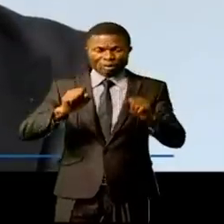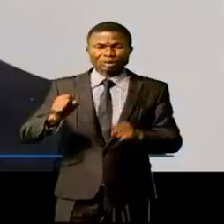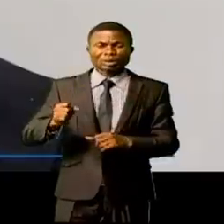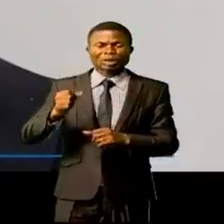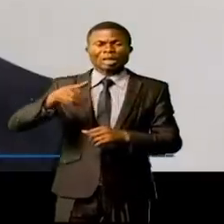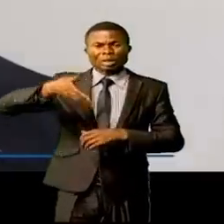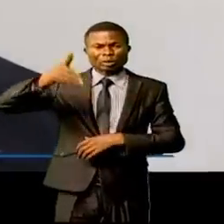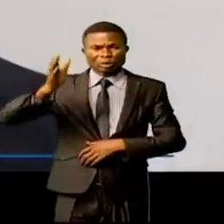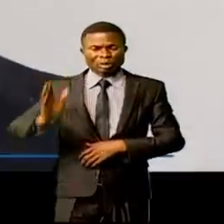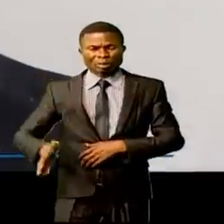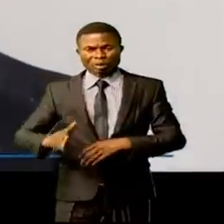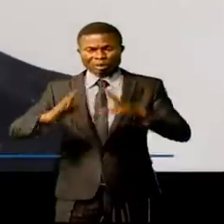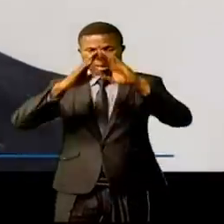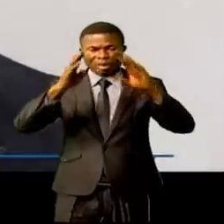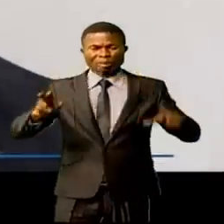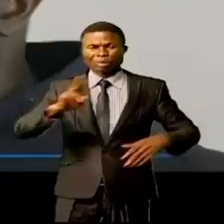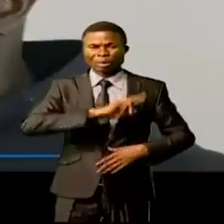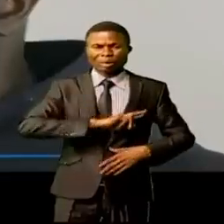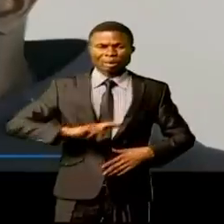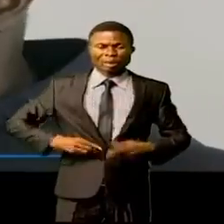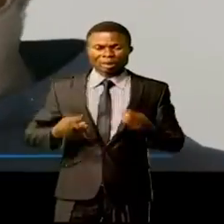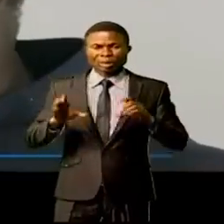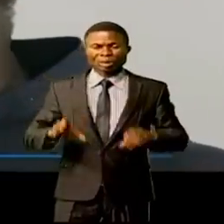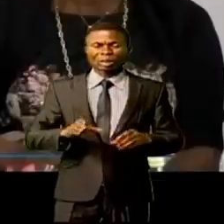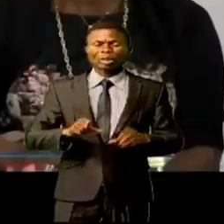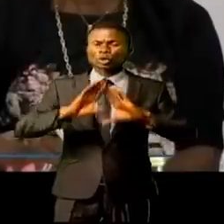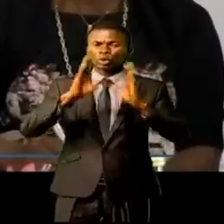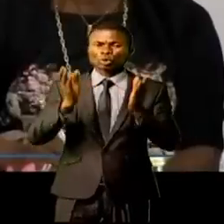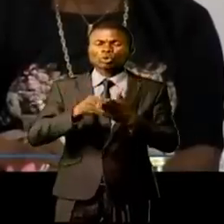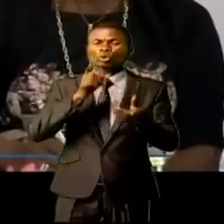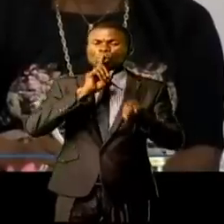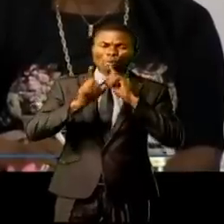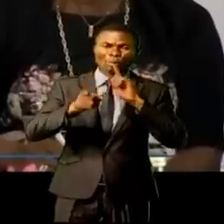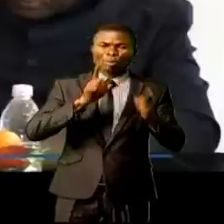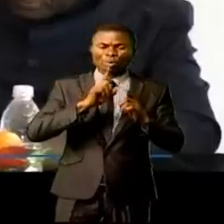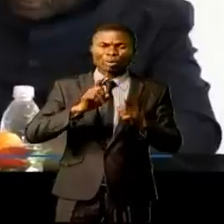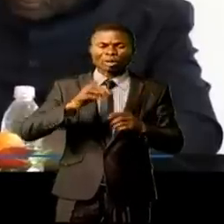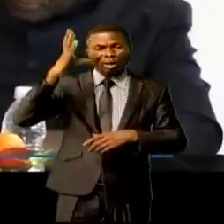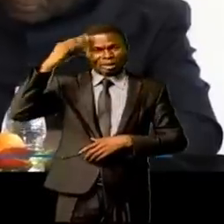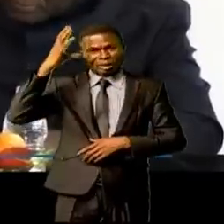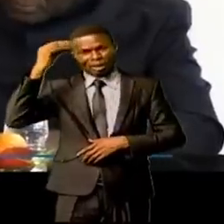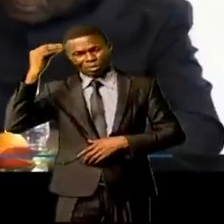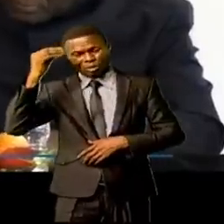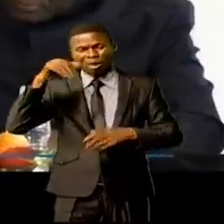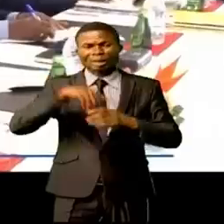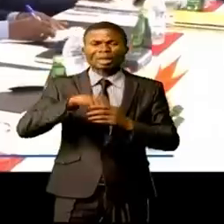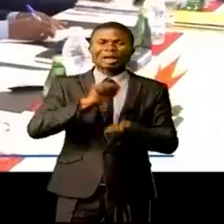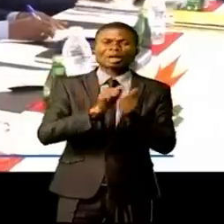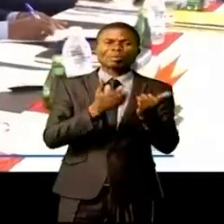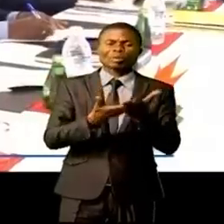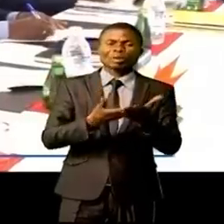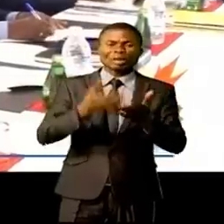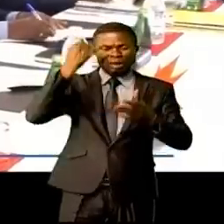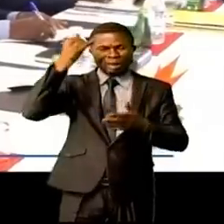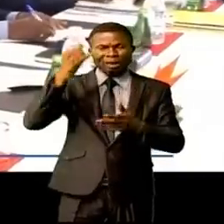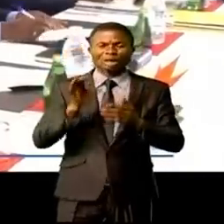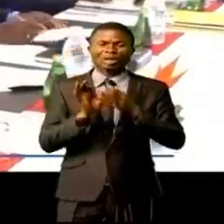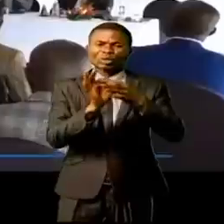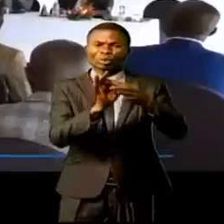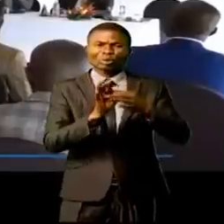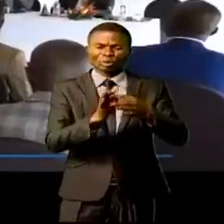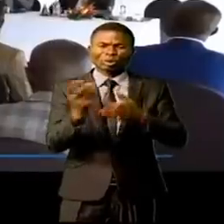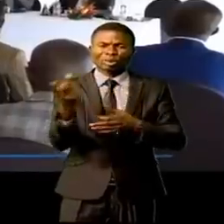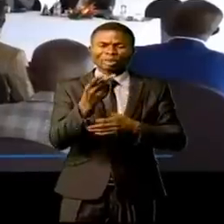experts immobiliers de la RDC. Ils se sont échangés des expériences dans ce domaine dans le cadre de la collaboration